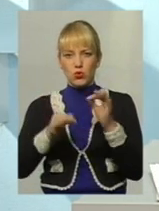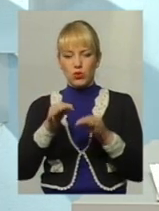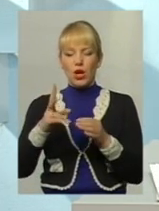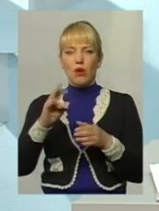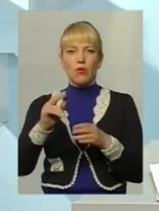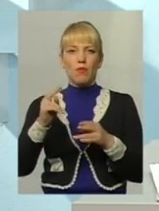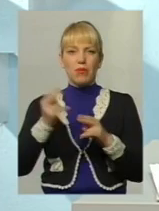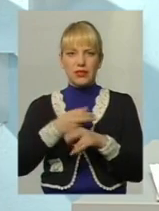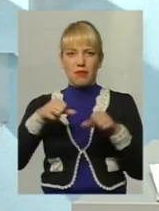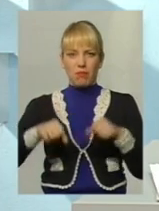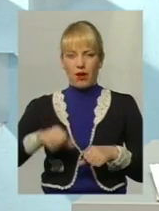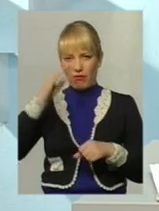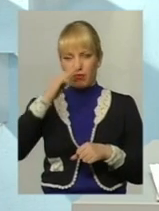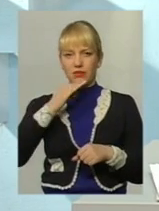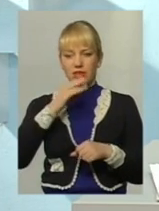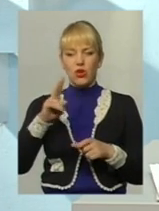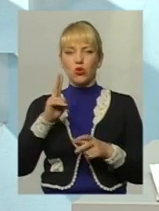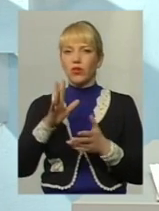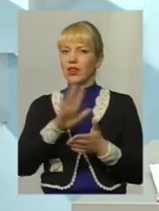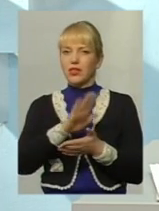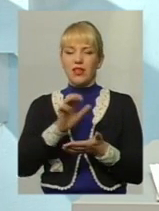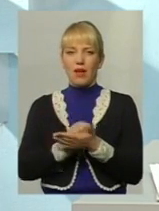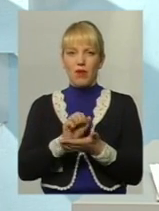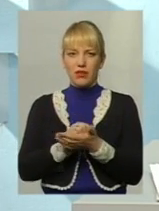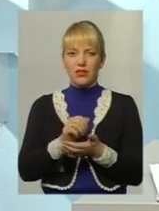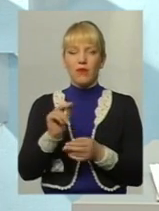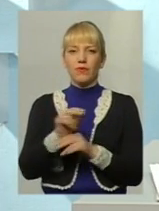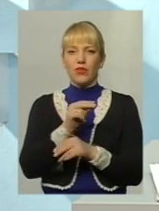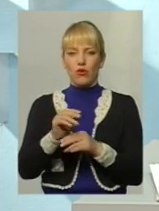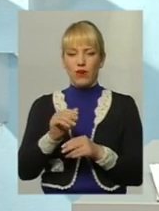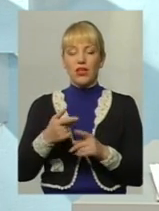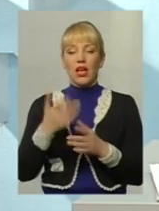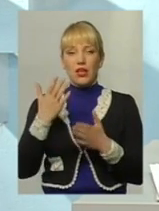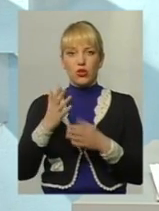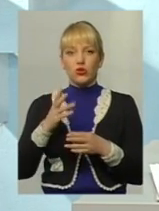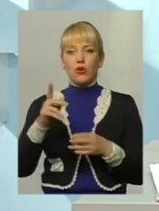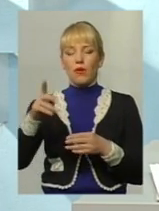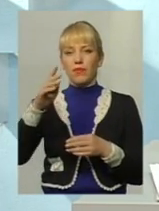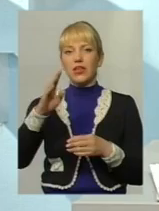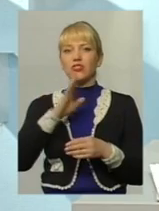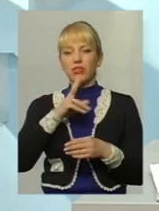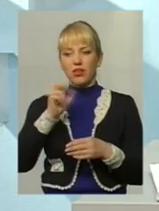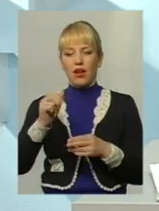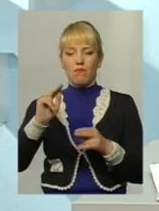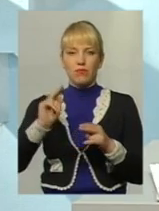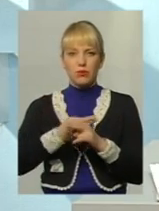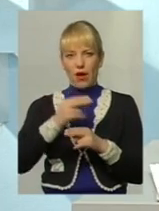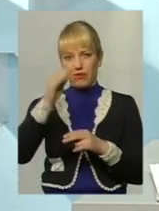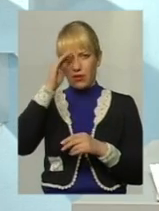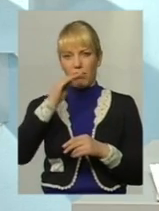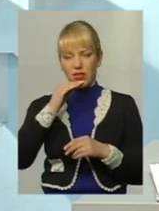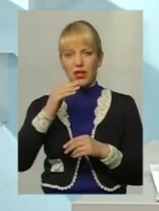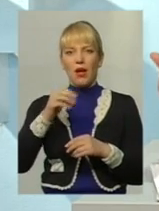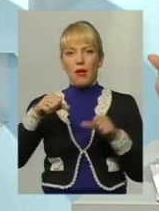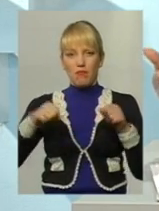який не утримує дитину, не займається вихованням. Позбавивши його батьківських прав, вона діє виключно особисто